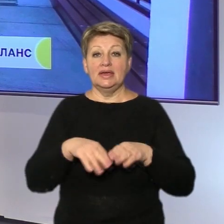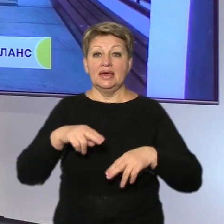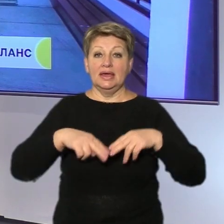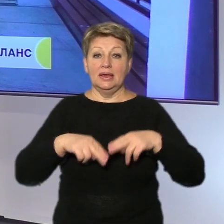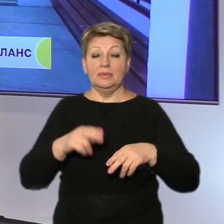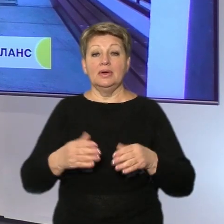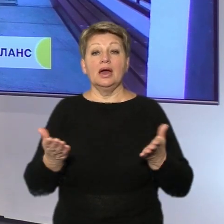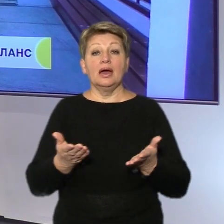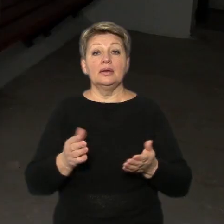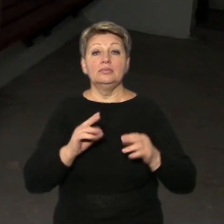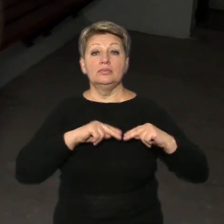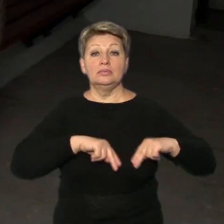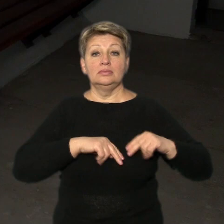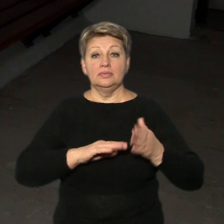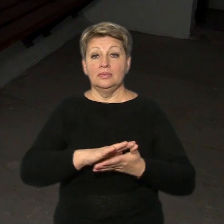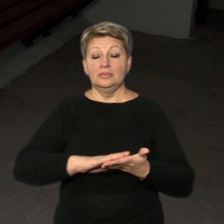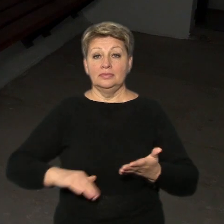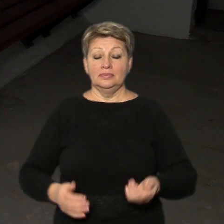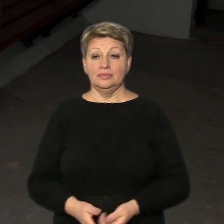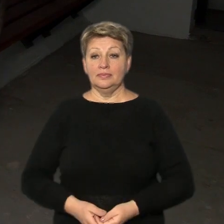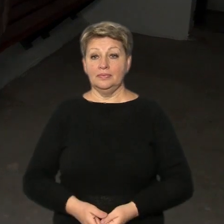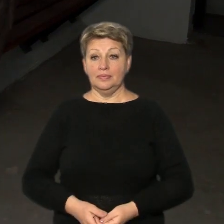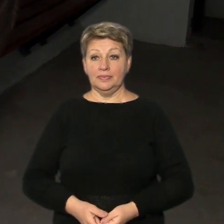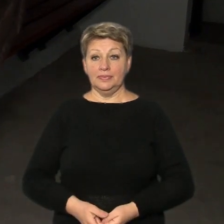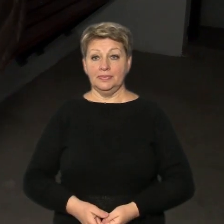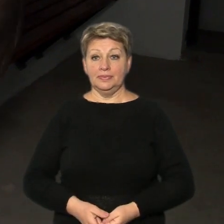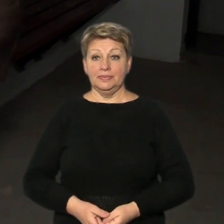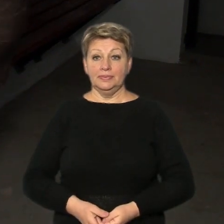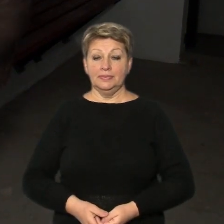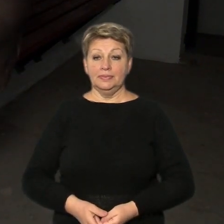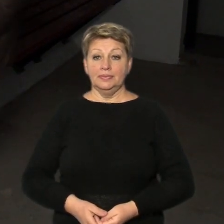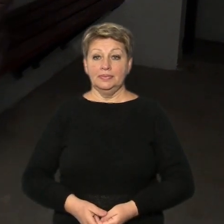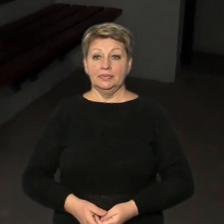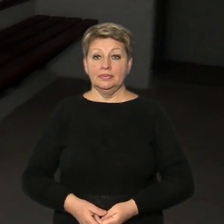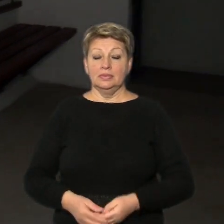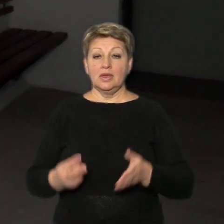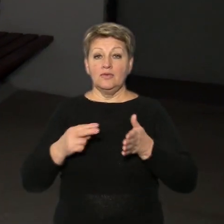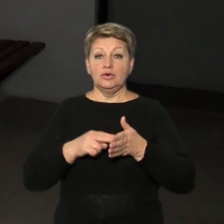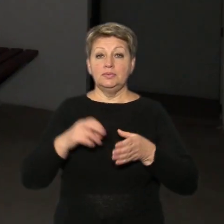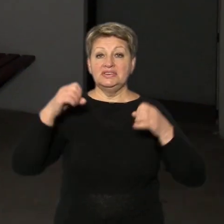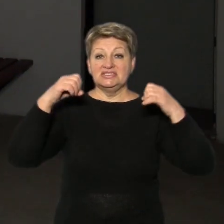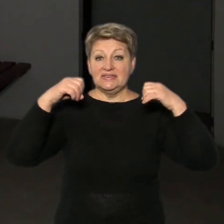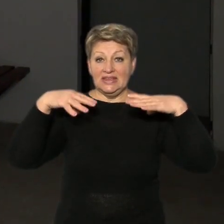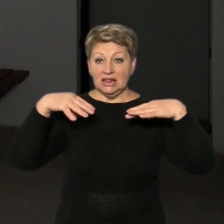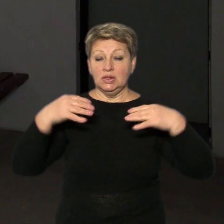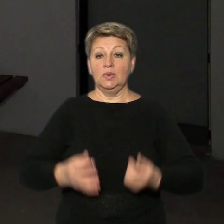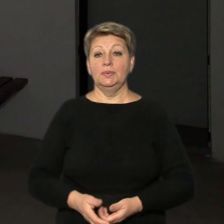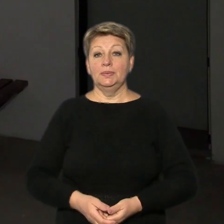решта – у сюжеті далі. Включаємо станції, включаємо світну, включаємо баланс.